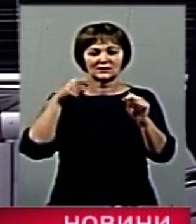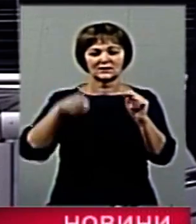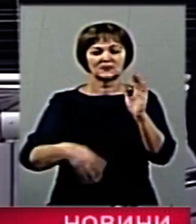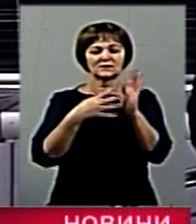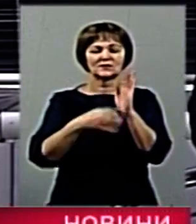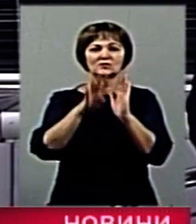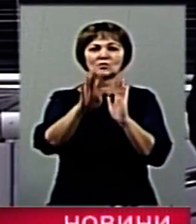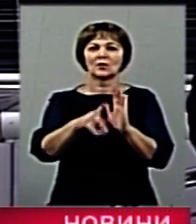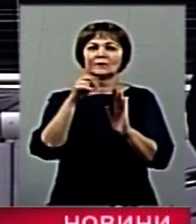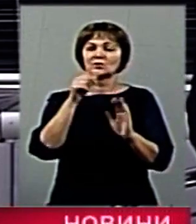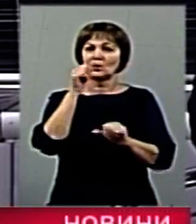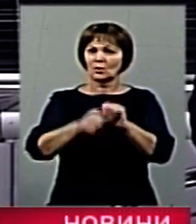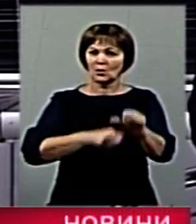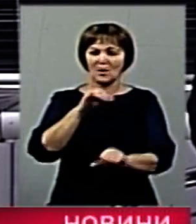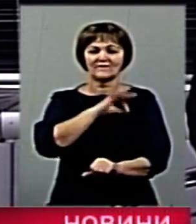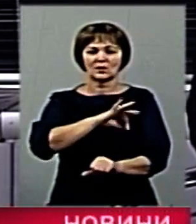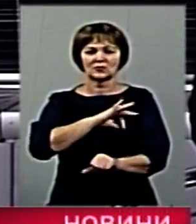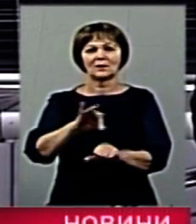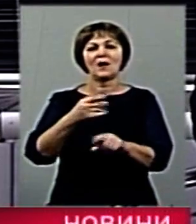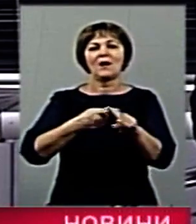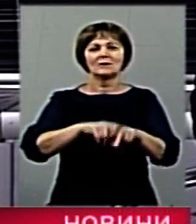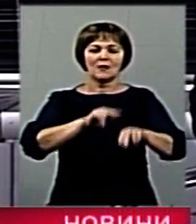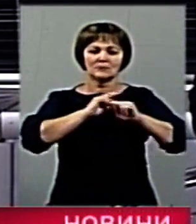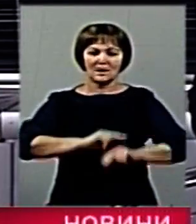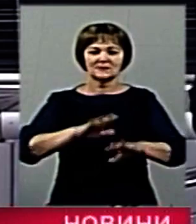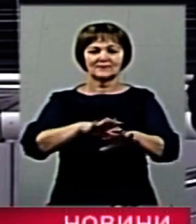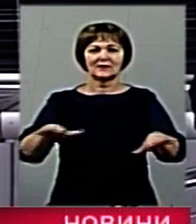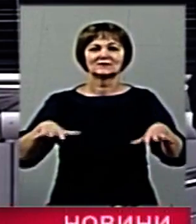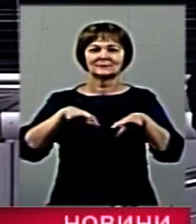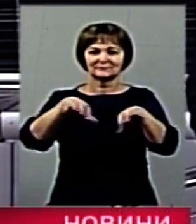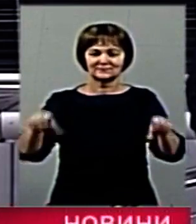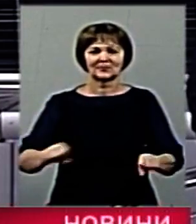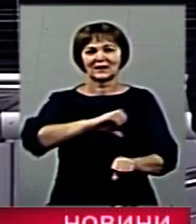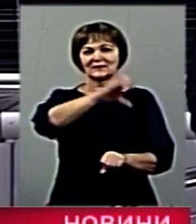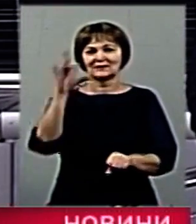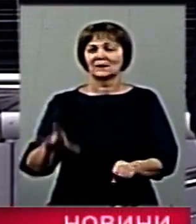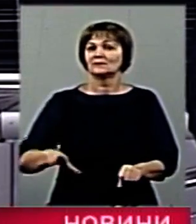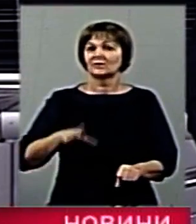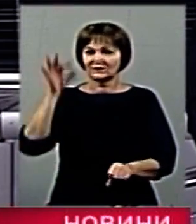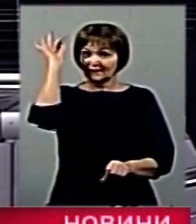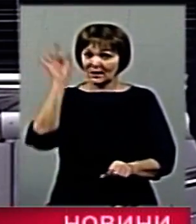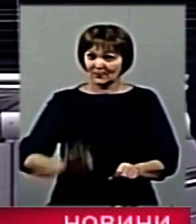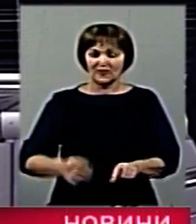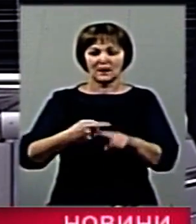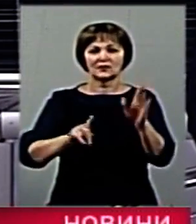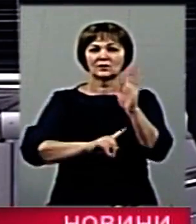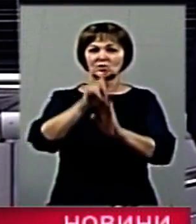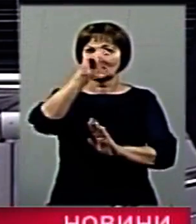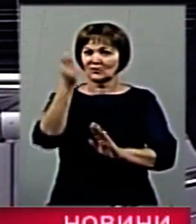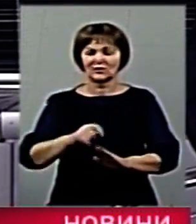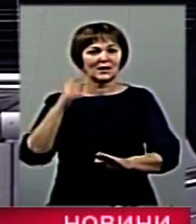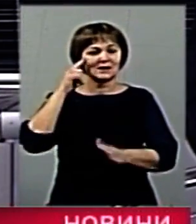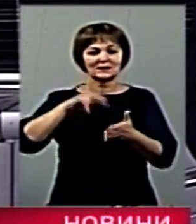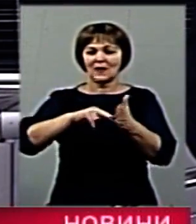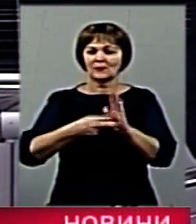1941 року. Використання праці цивільних із території окупованого Союзу Радянських Соціалістичних Республік від початку війни не